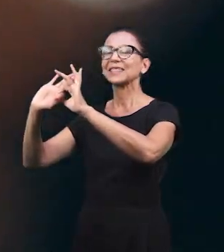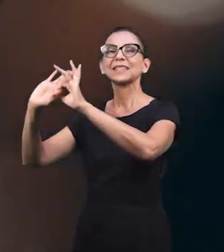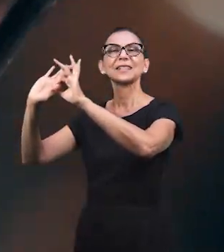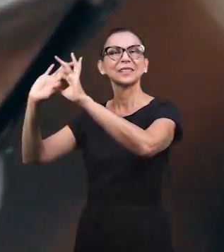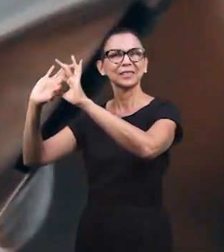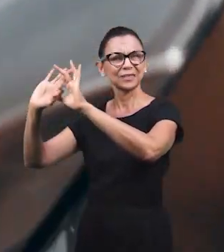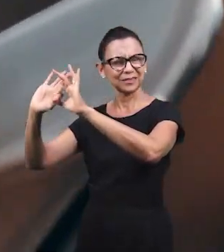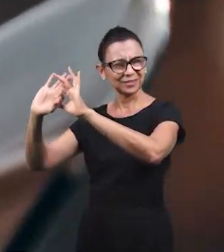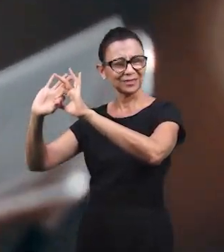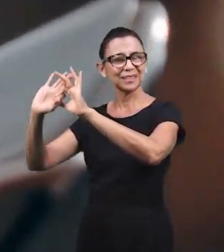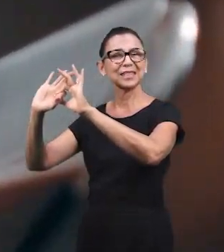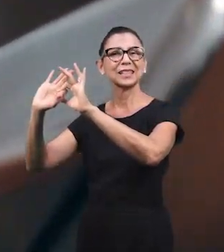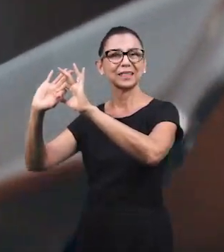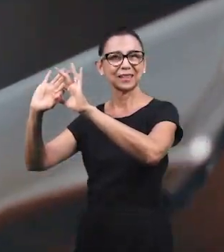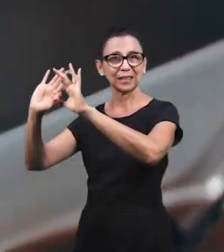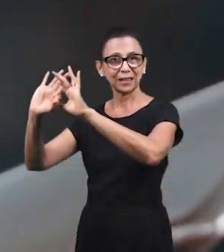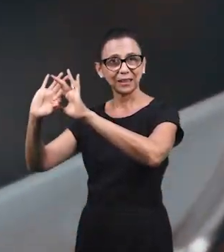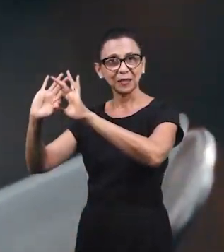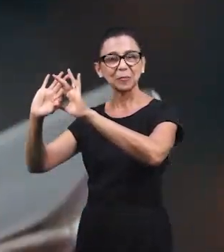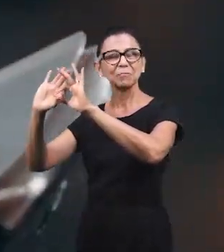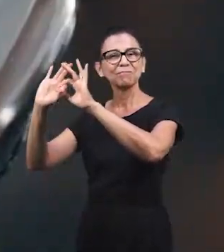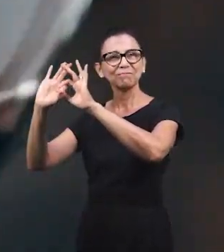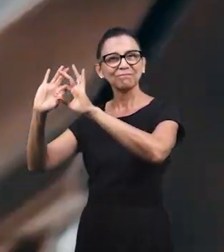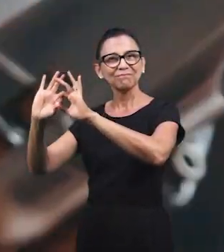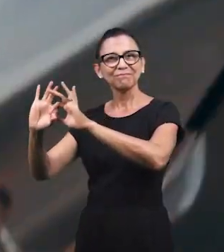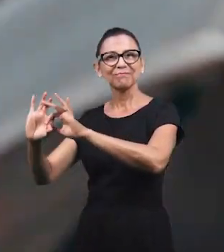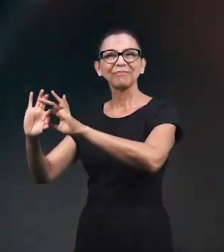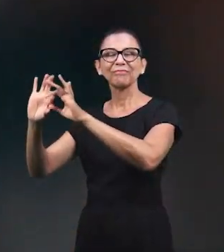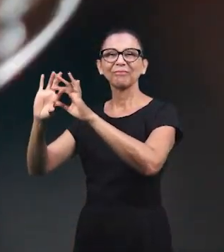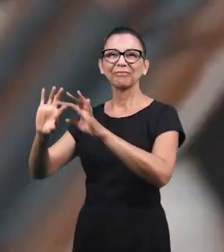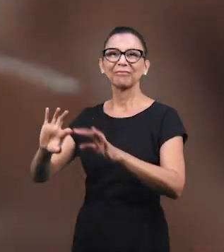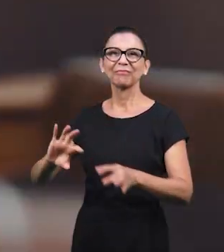Потому что я вообще Не нахожусь